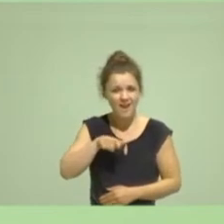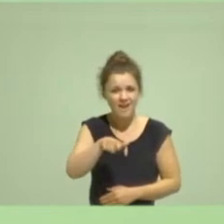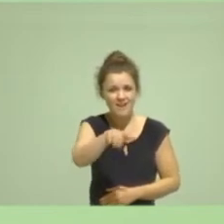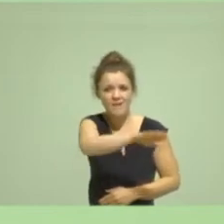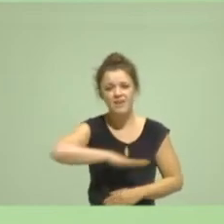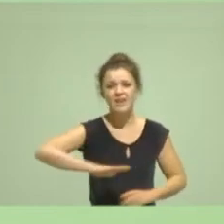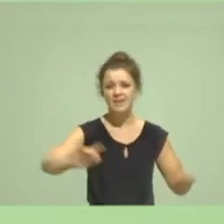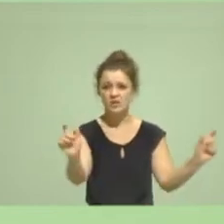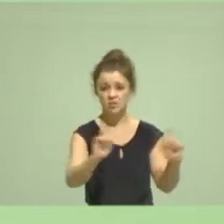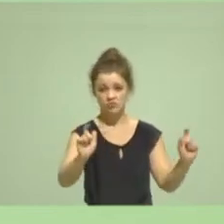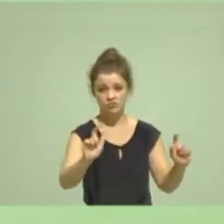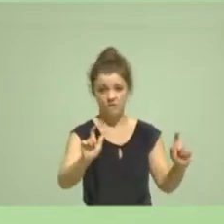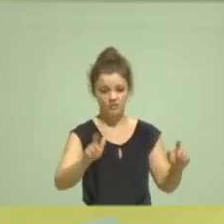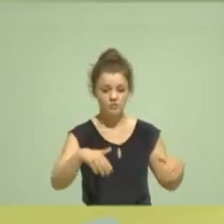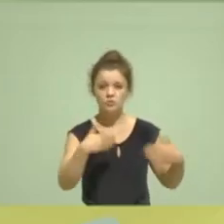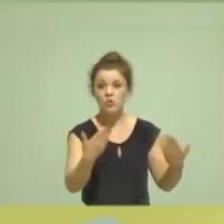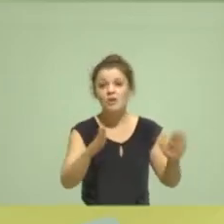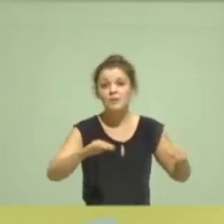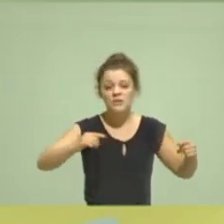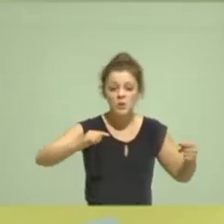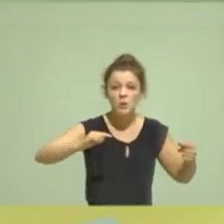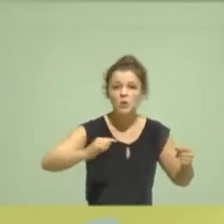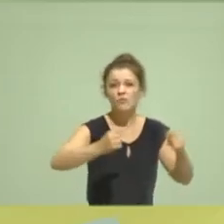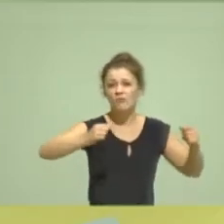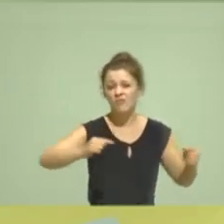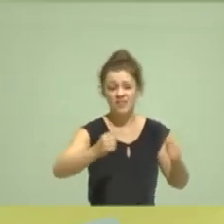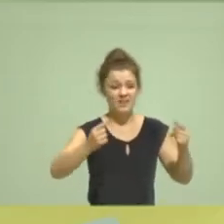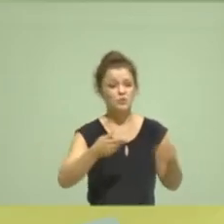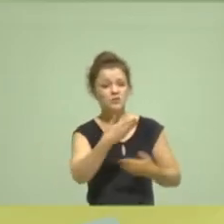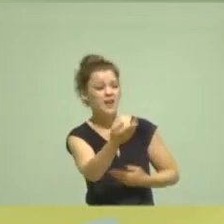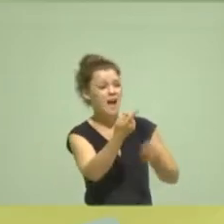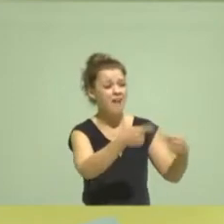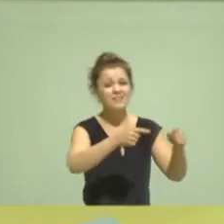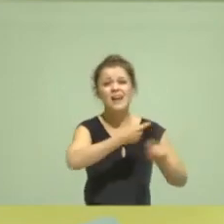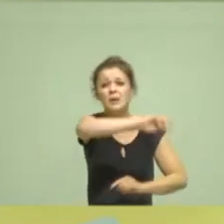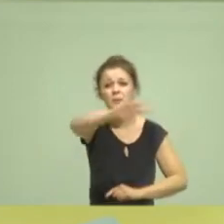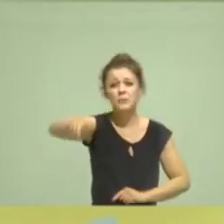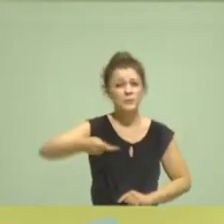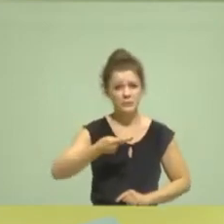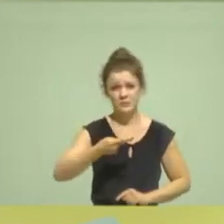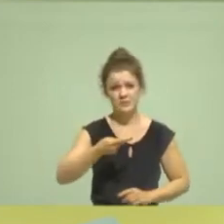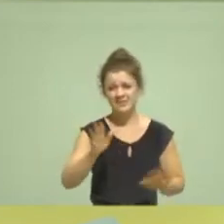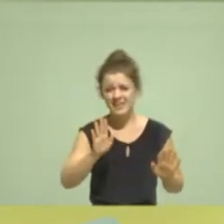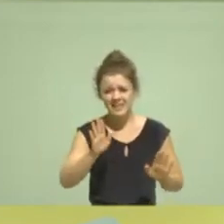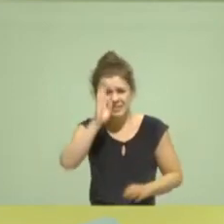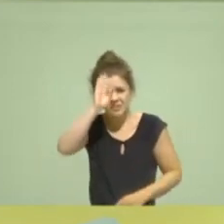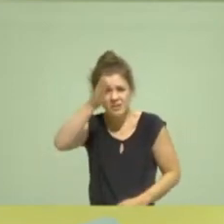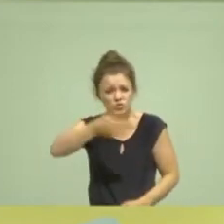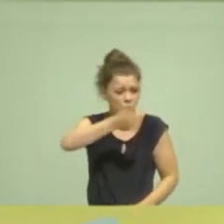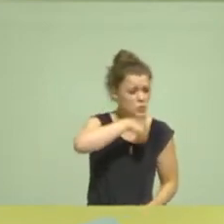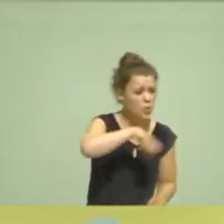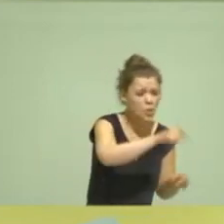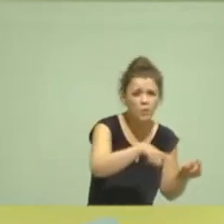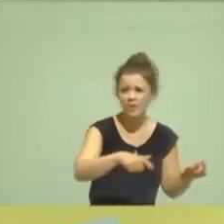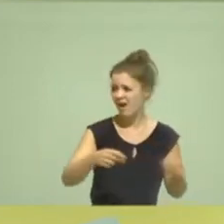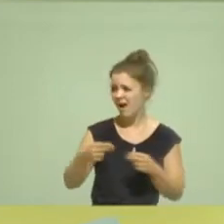weil es ja so ist, dass es Konflikte und Unterschiedlichkeiten gibt zwischen den Generationen, zwischen